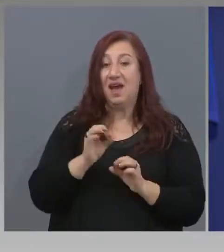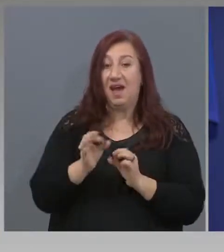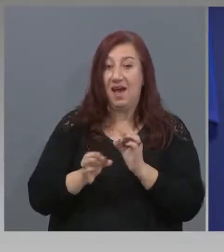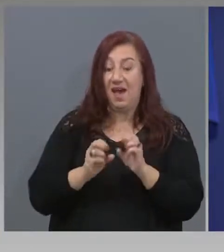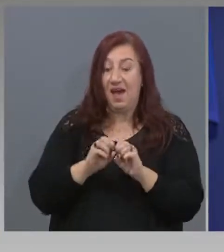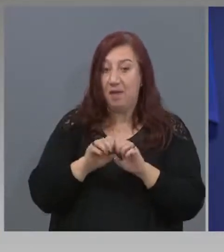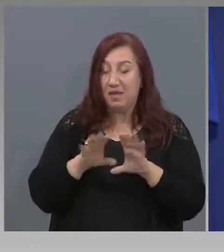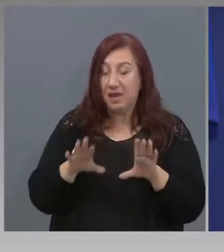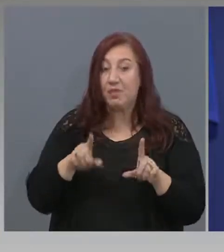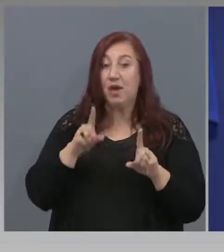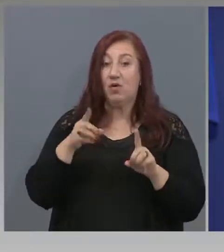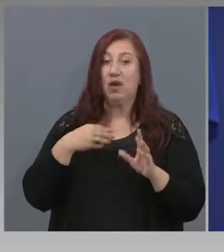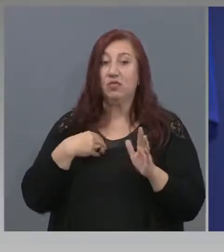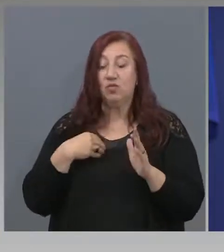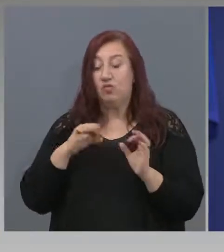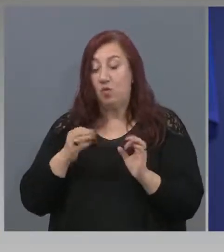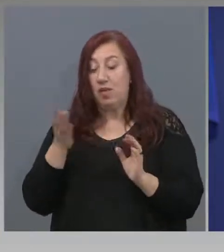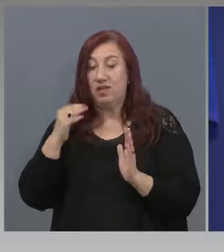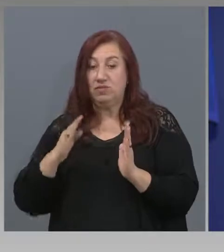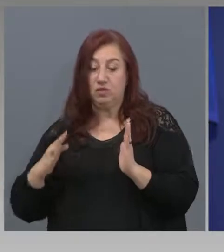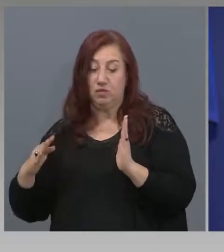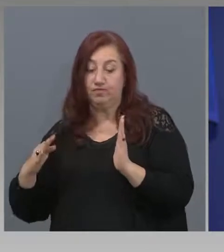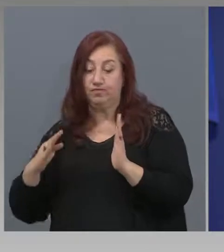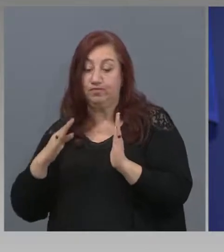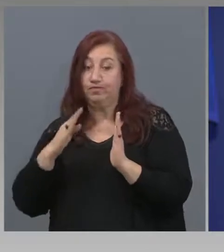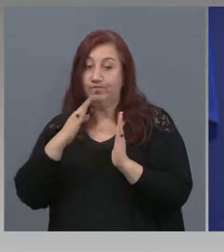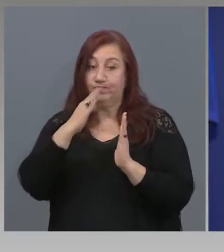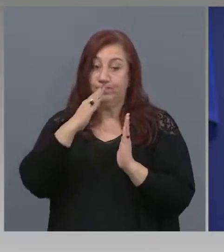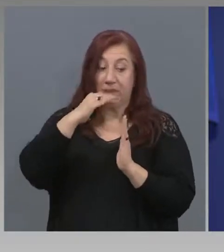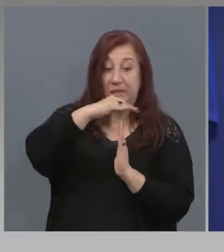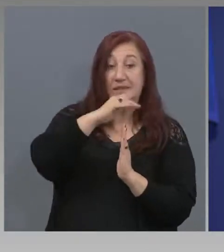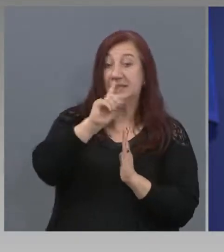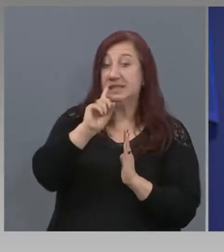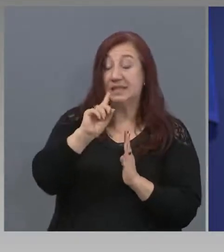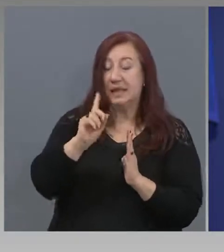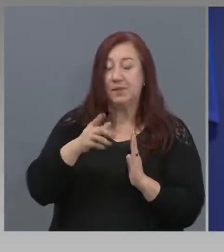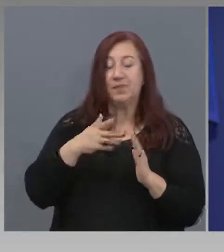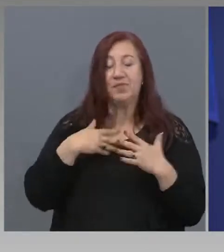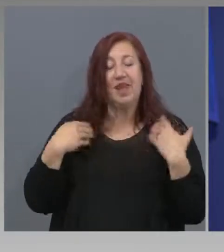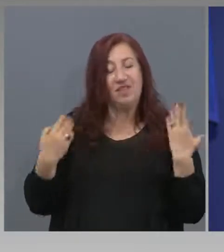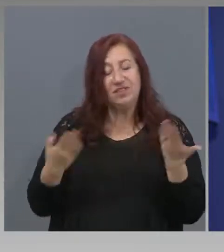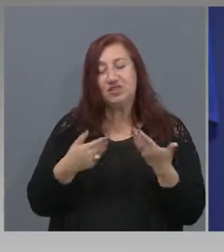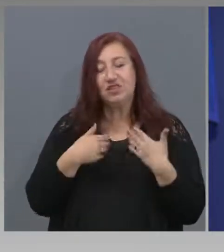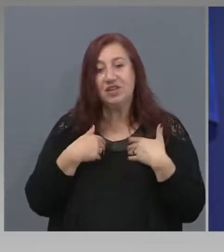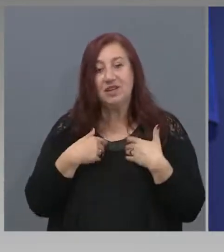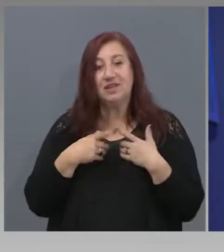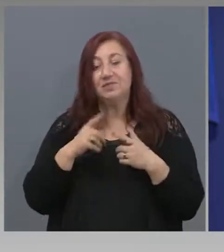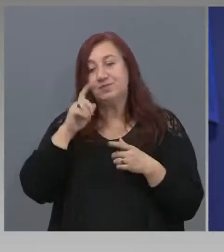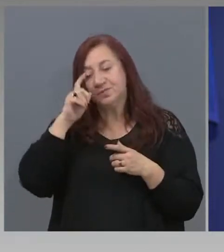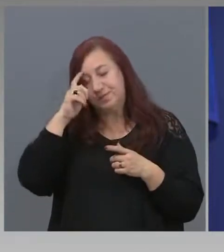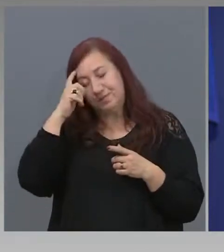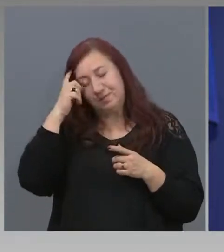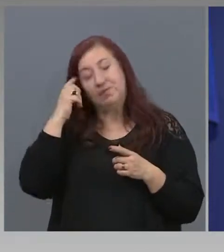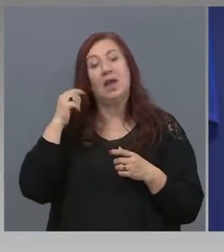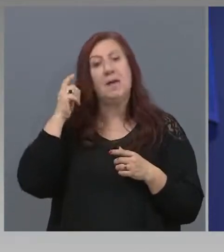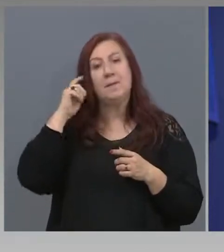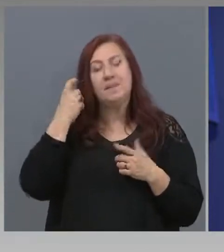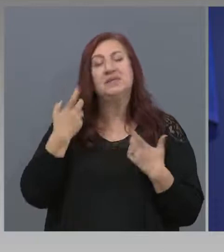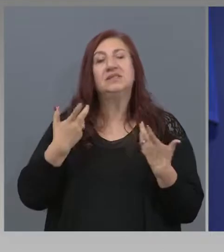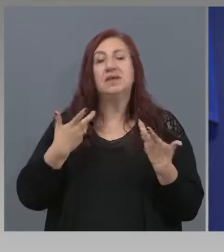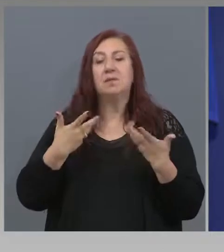още има възходящ ръст. Но всички него решто желаем, колкото се може по-скоро,